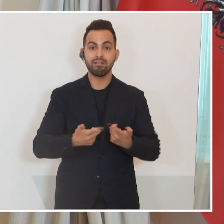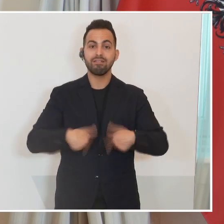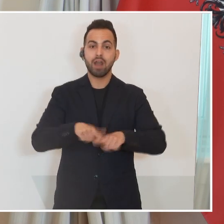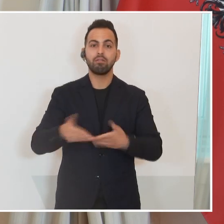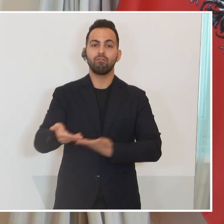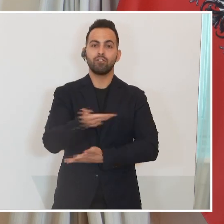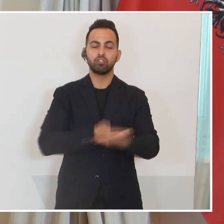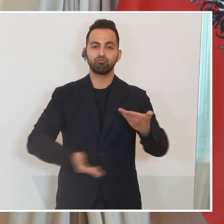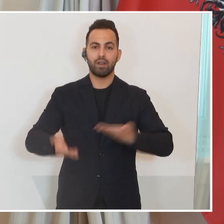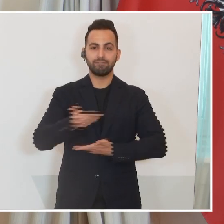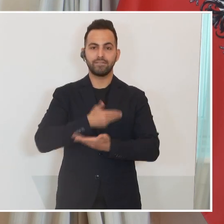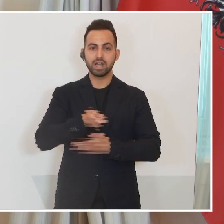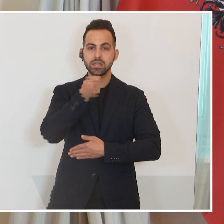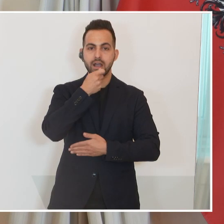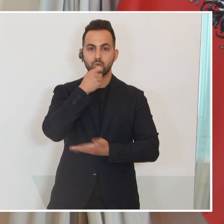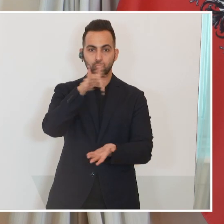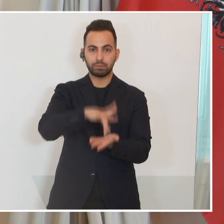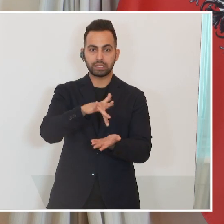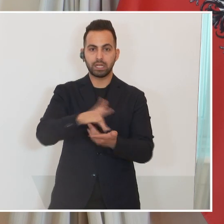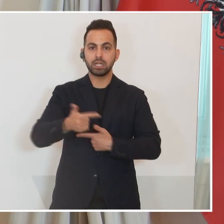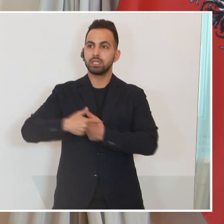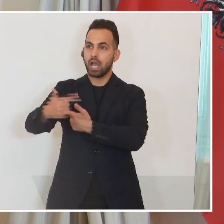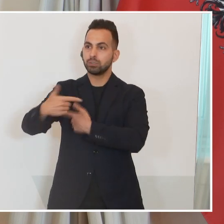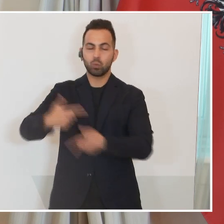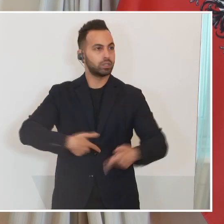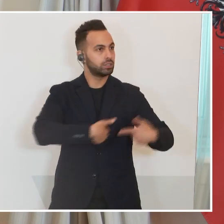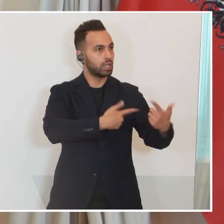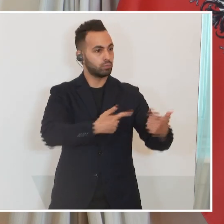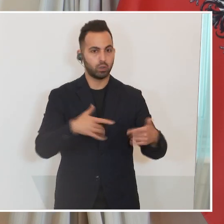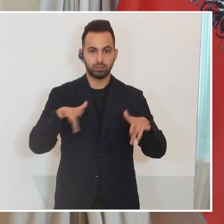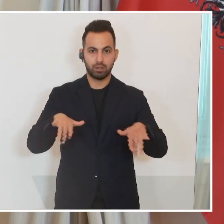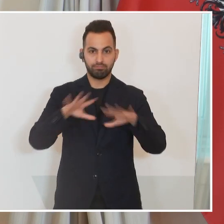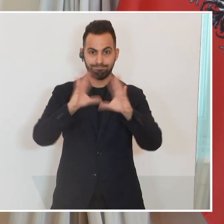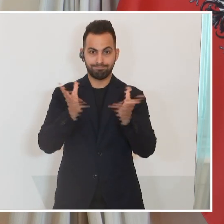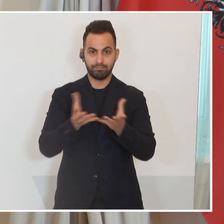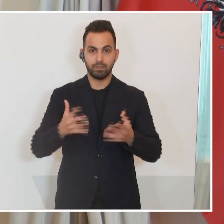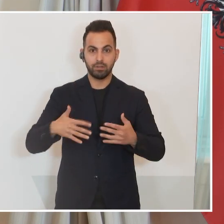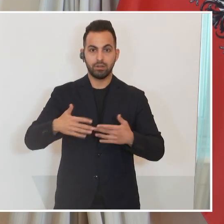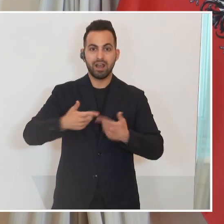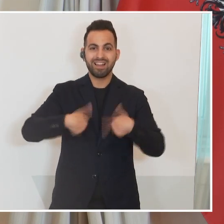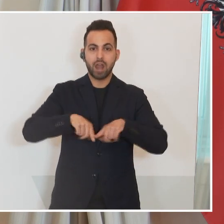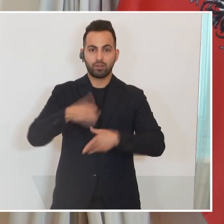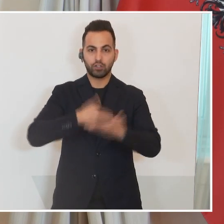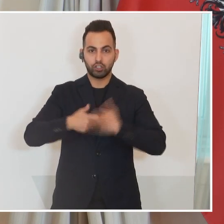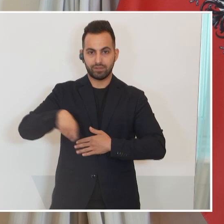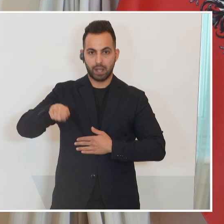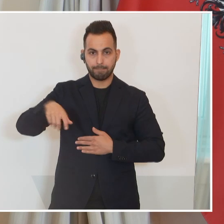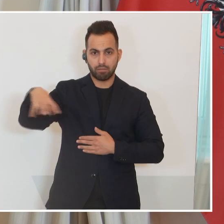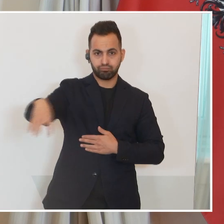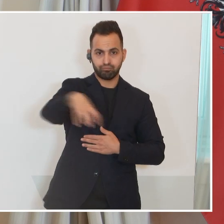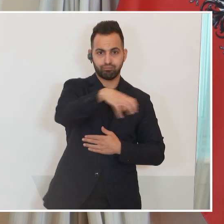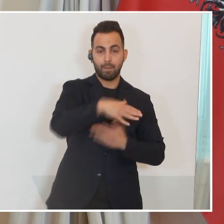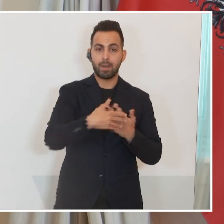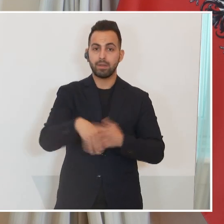Nahrungsmitteltransport dieser in den Landwirtschaftskammern in Österreich. Die